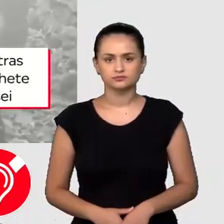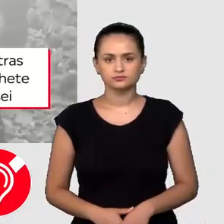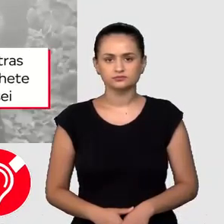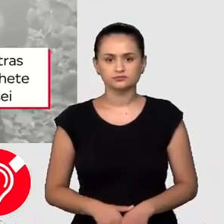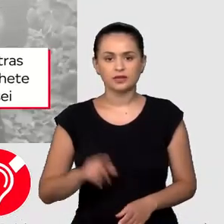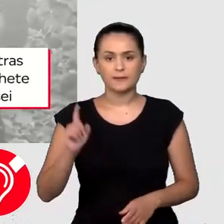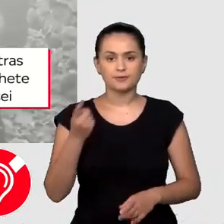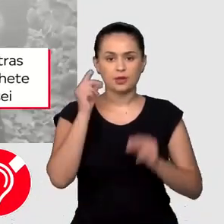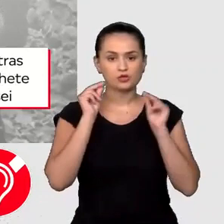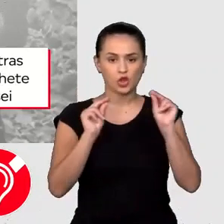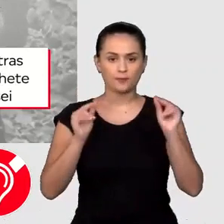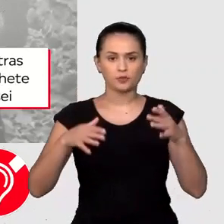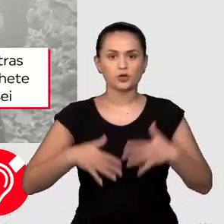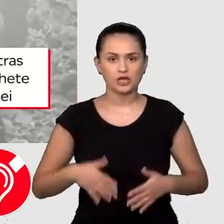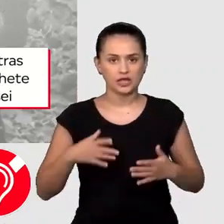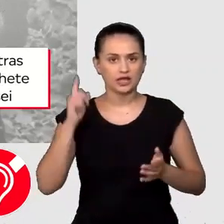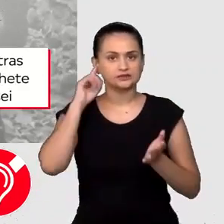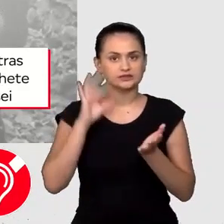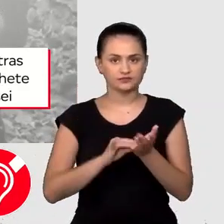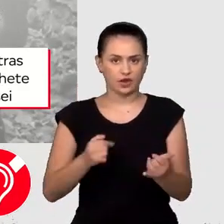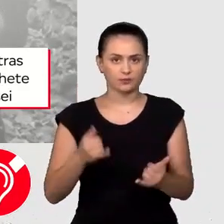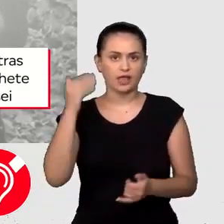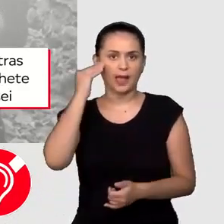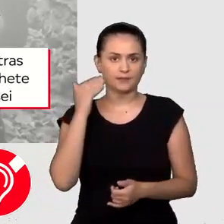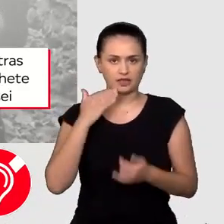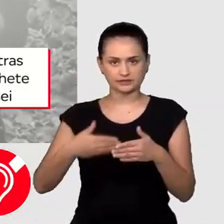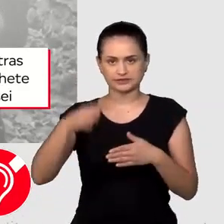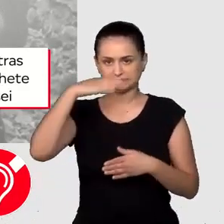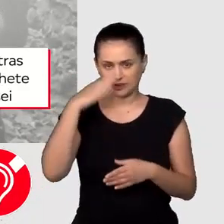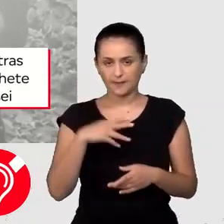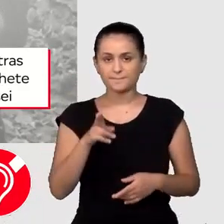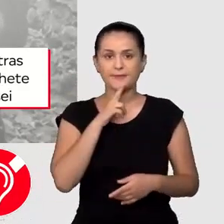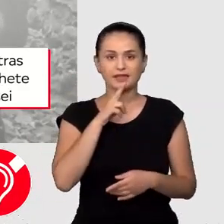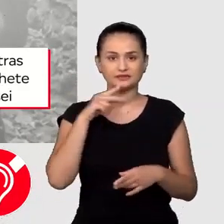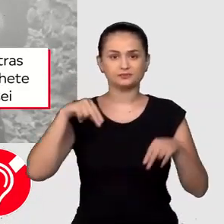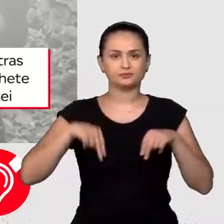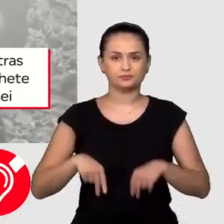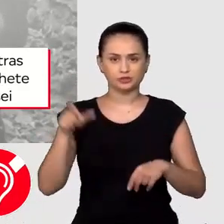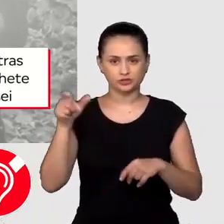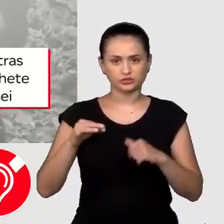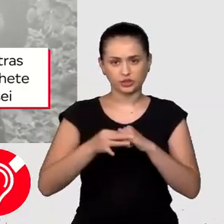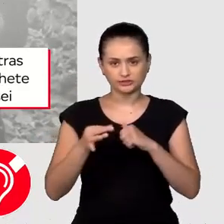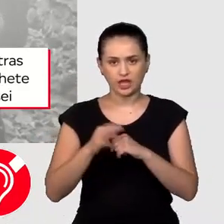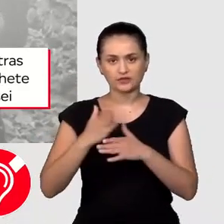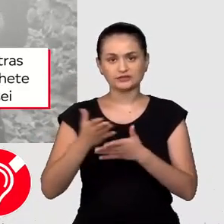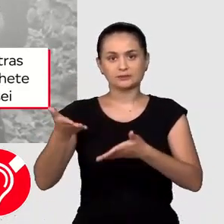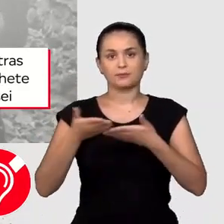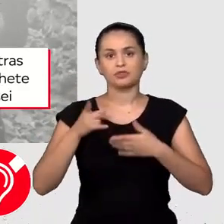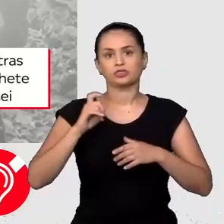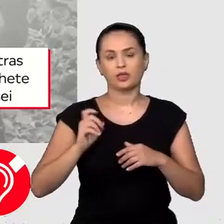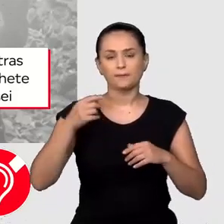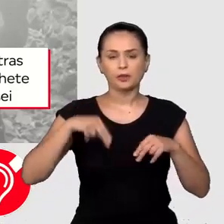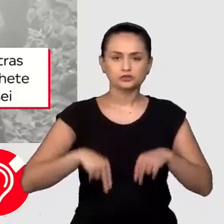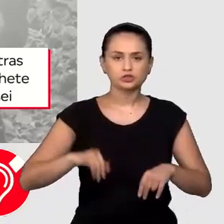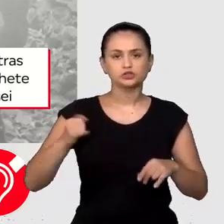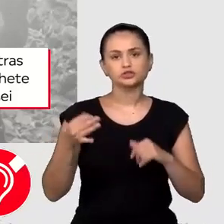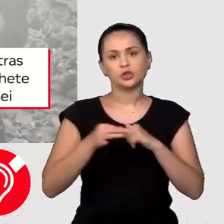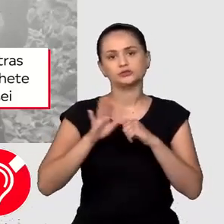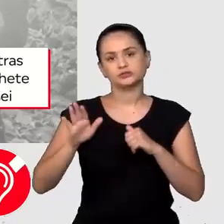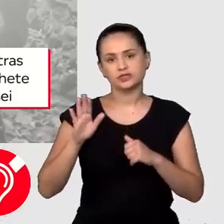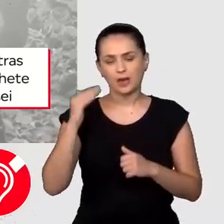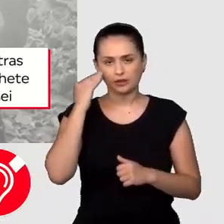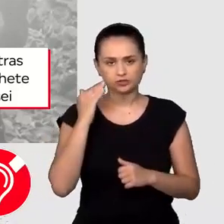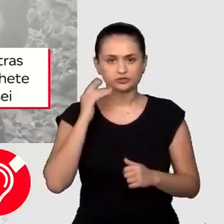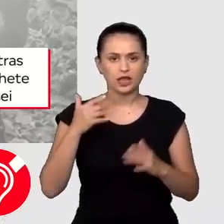Prima doamna Ucrainei se află în Statele Unite în aceste zile. Olena Zelenska a fost primită de